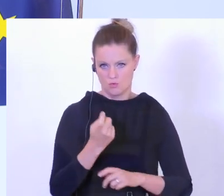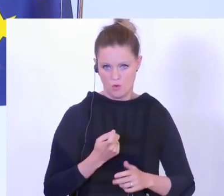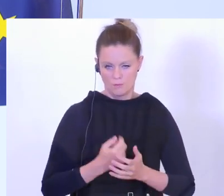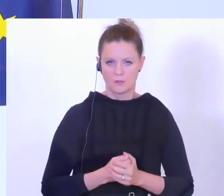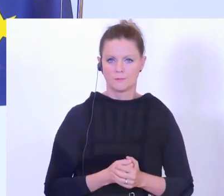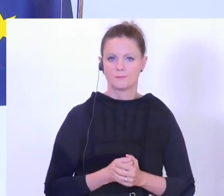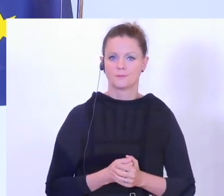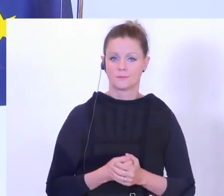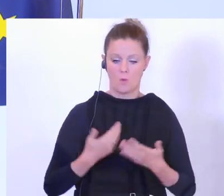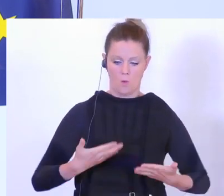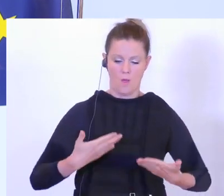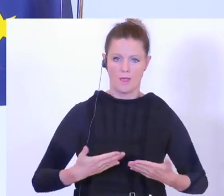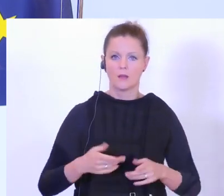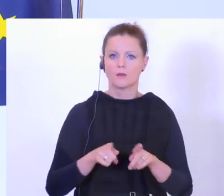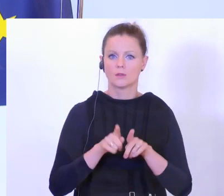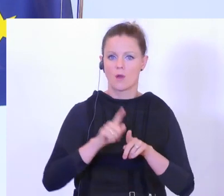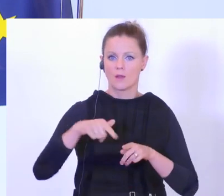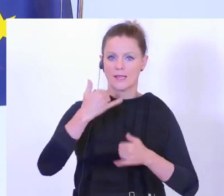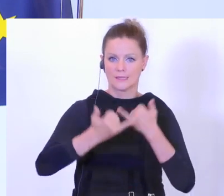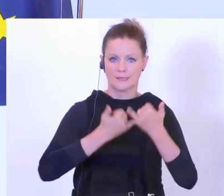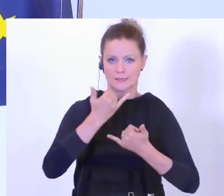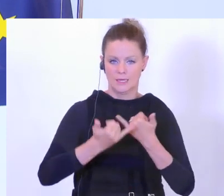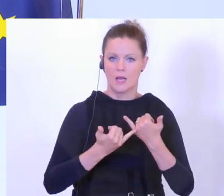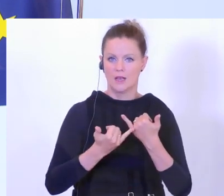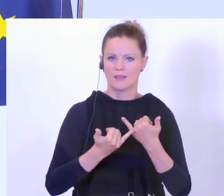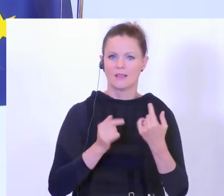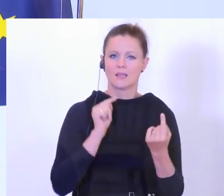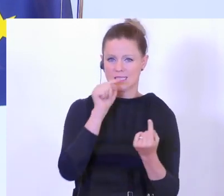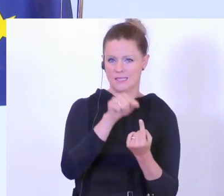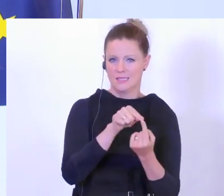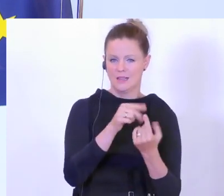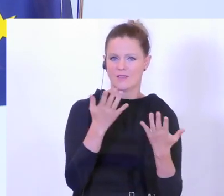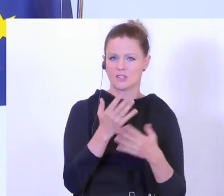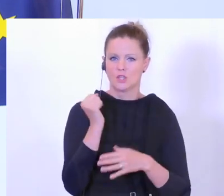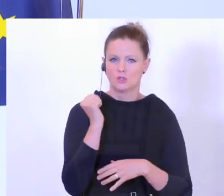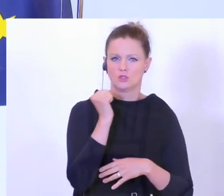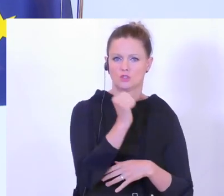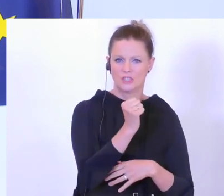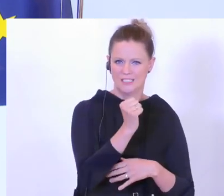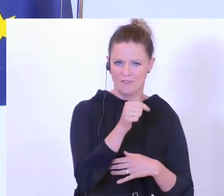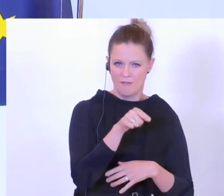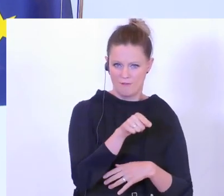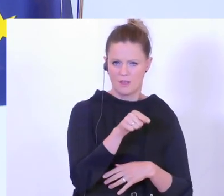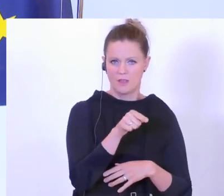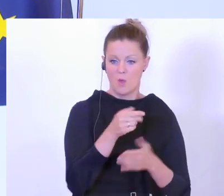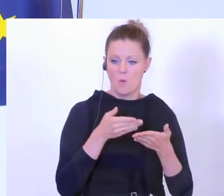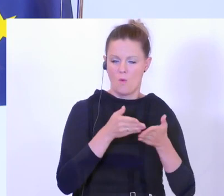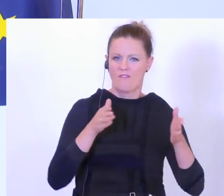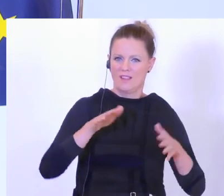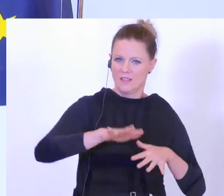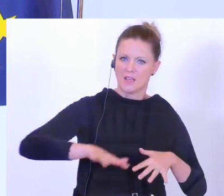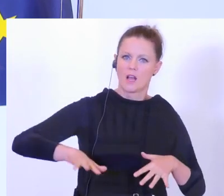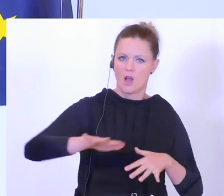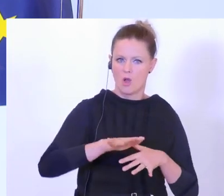diesem Jahr und im nächsten Jahr, dass wir das Thema Stichwaffe zumindest im öffentlichen Raum,